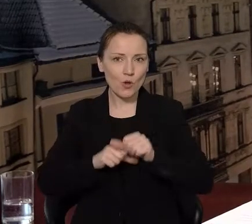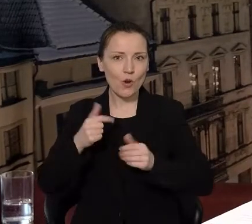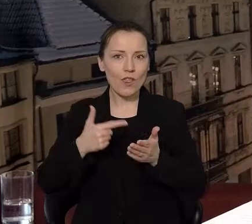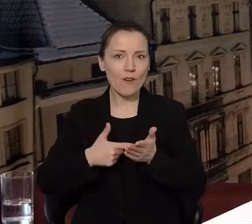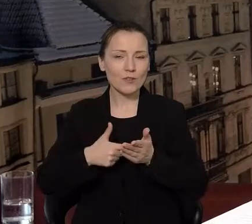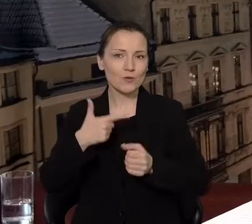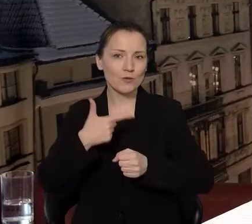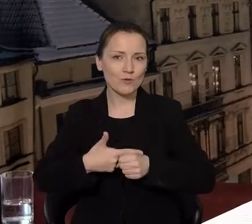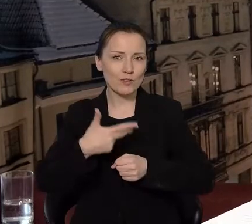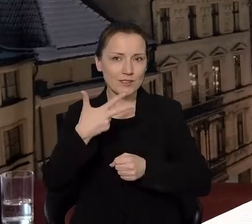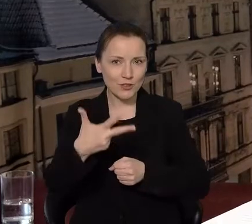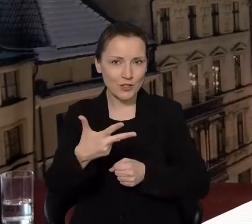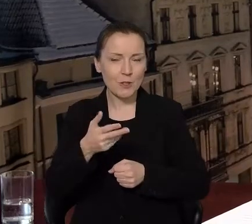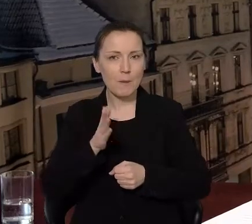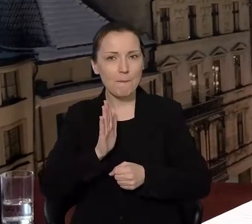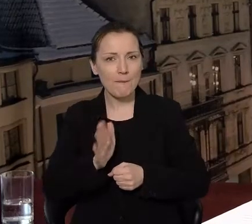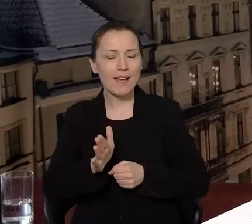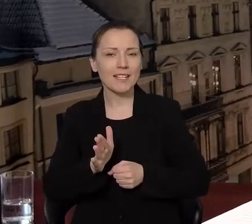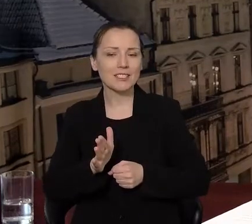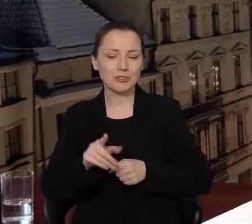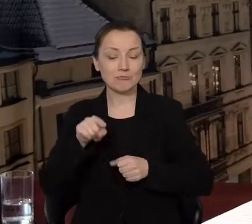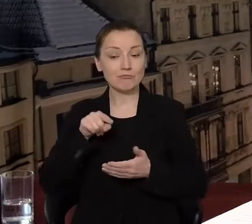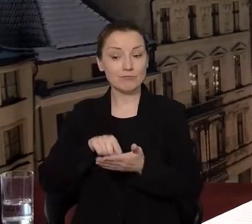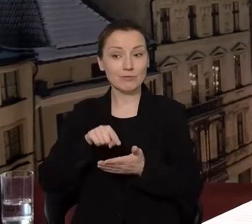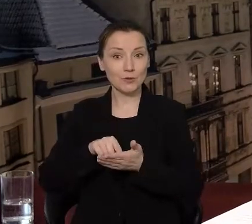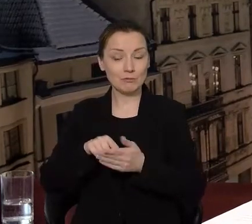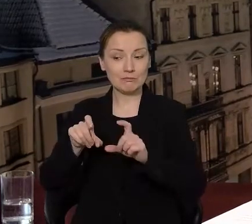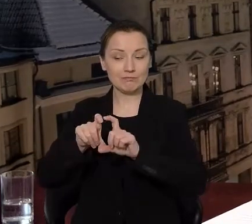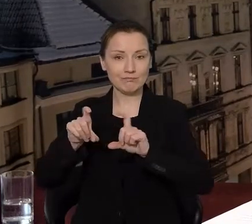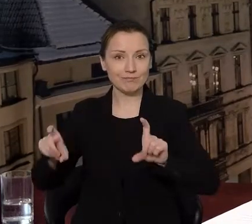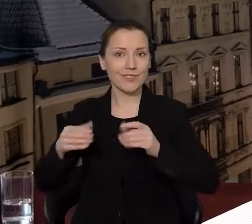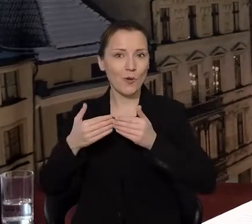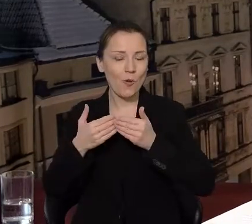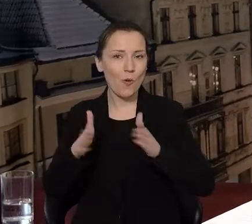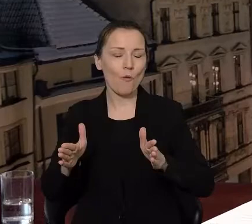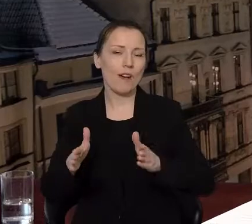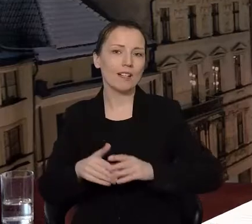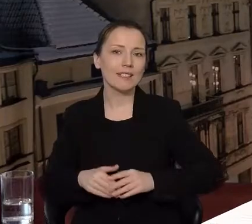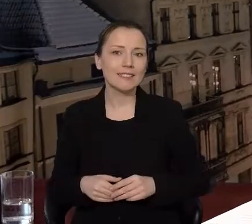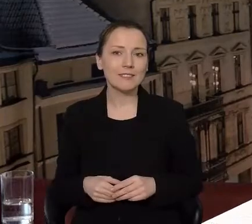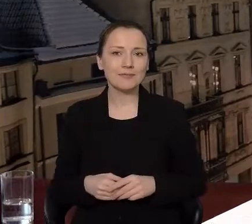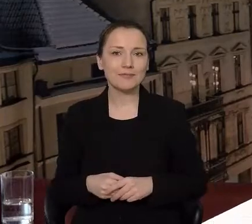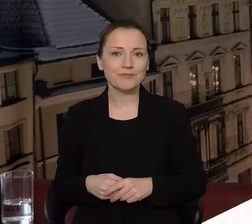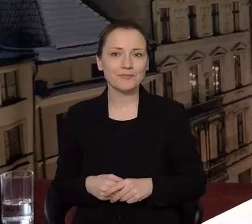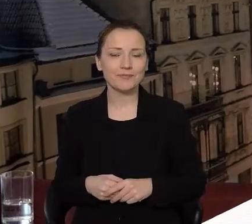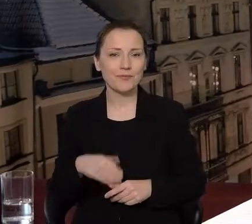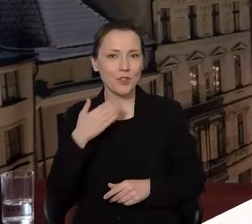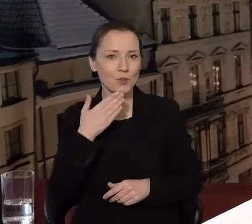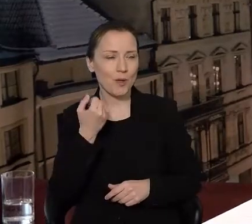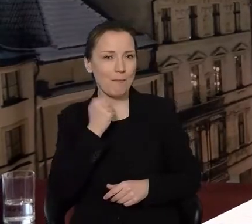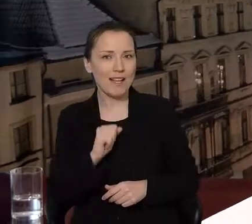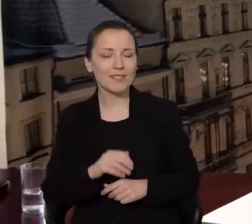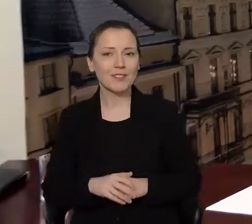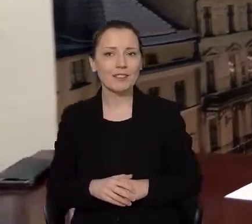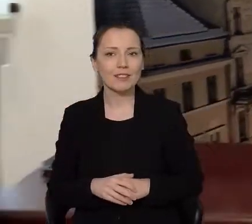roku, będziemy to miejsce już udostępniali użytkowniczkom i użytkownikom. Dziękuję bardzo,